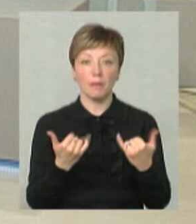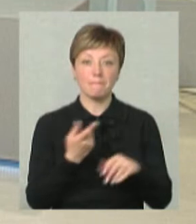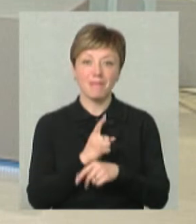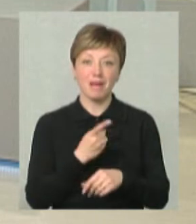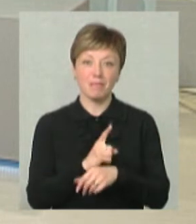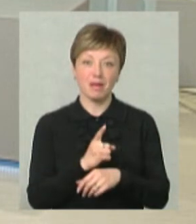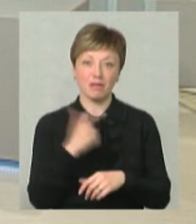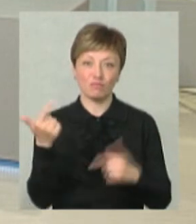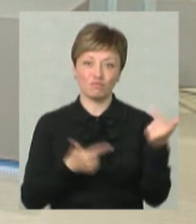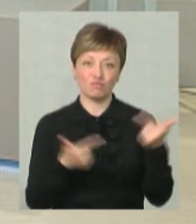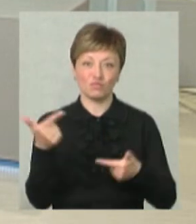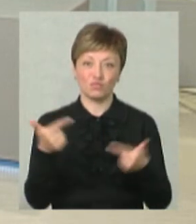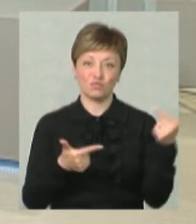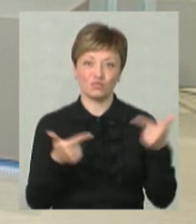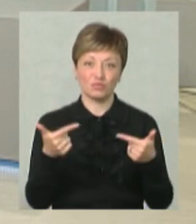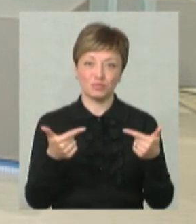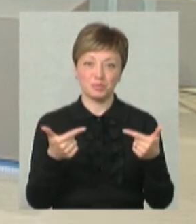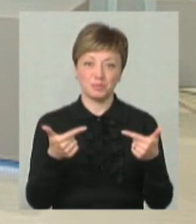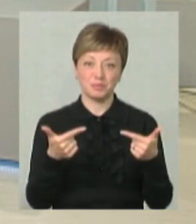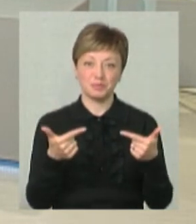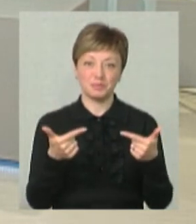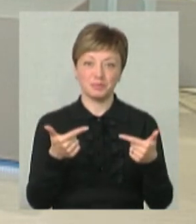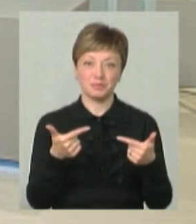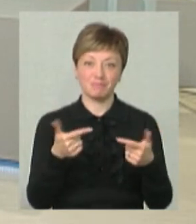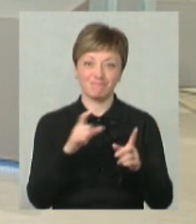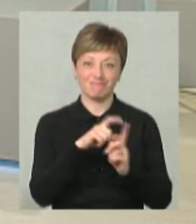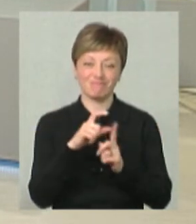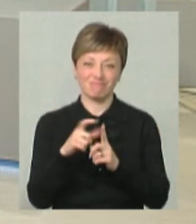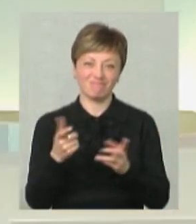нецензурними, якими словами. Обсена лексика. Так,